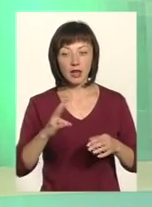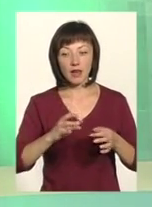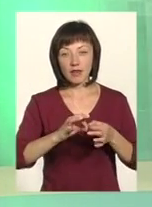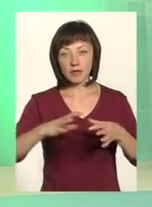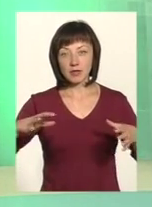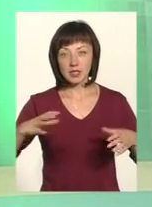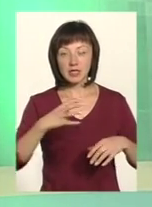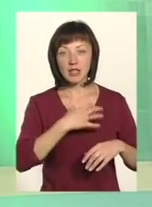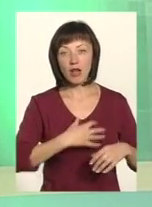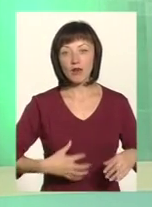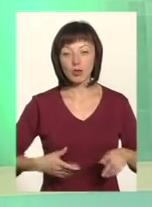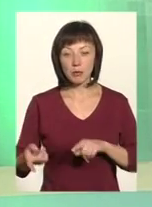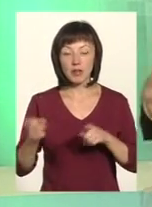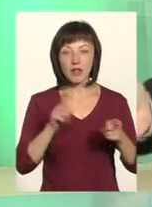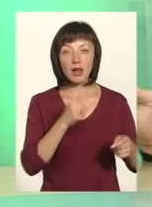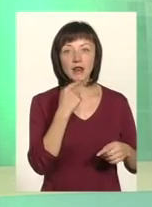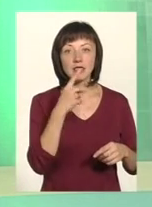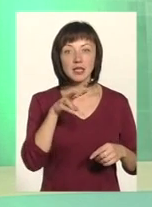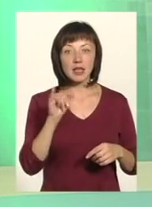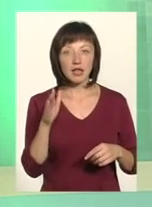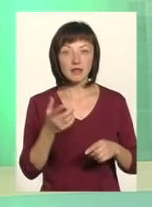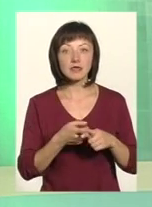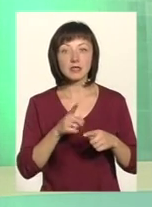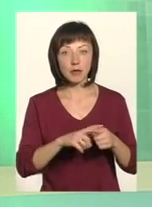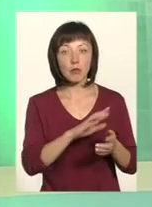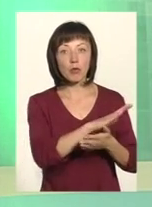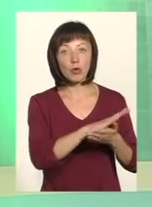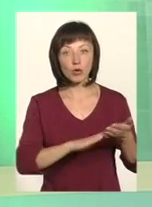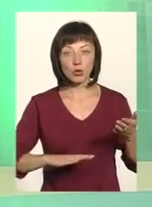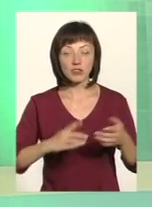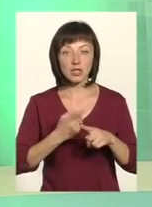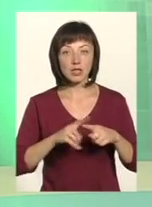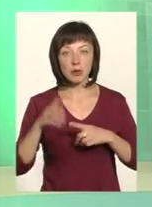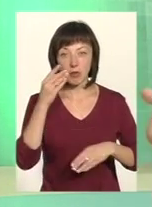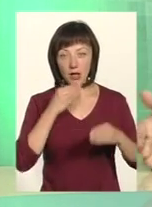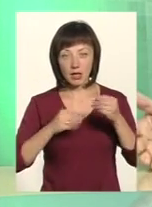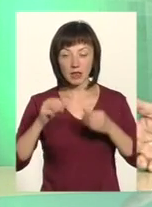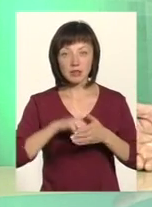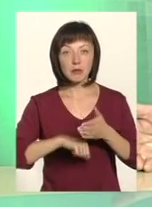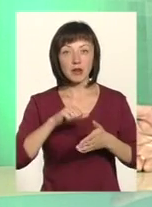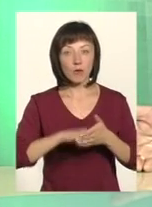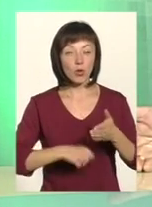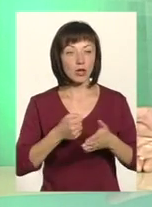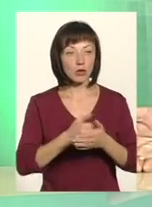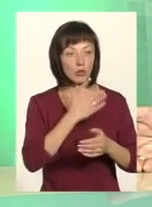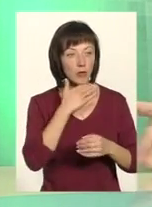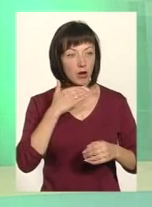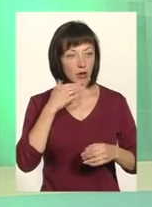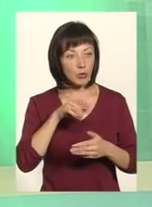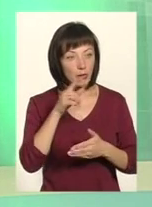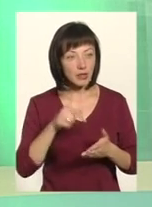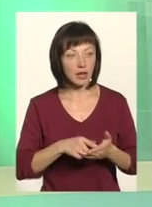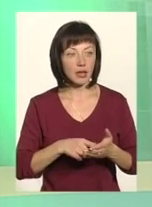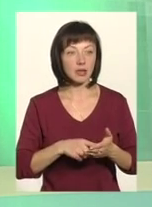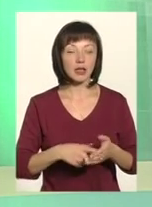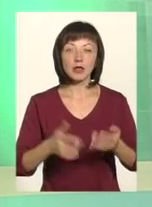і перевели в Красилов. І, напевно, це є продовження оцих махінацій, які приводять до багато питань. Тому